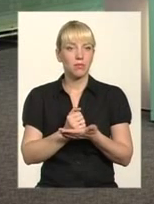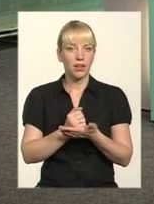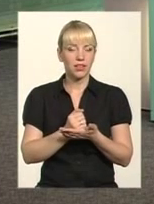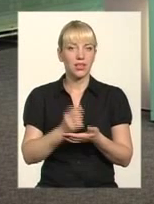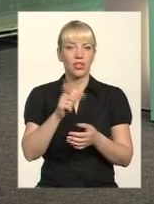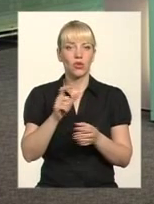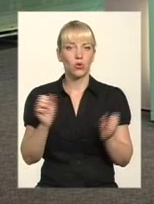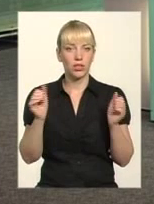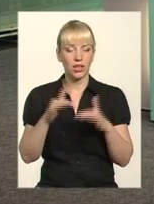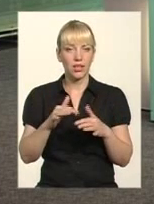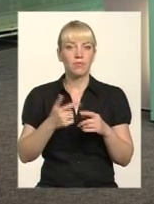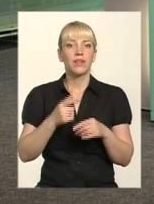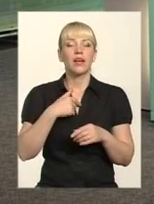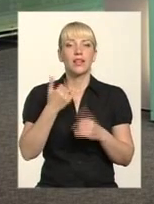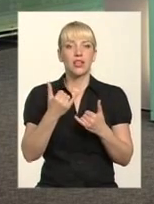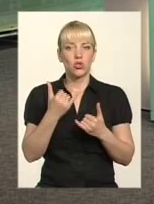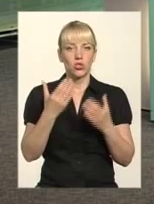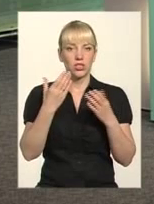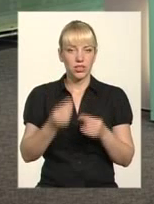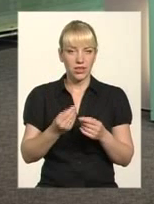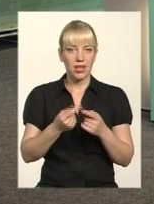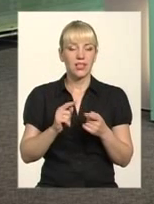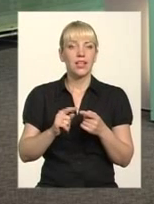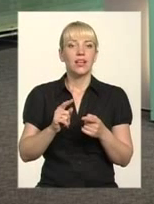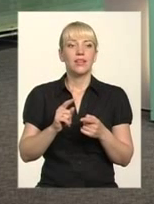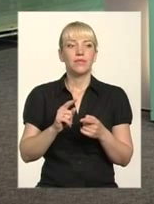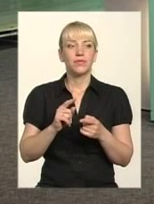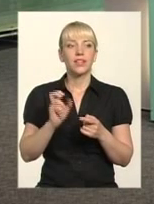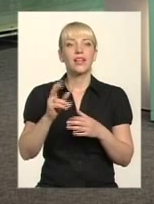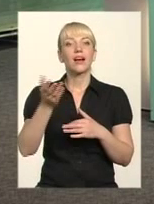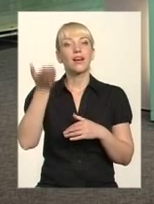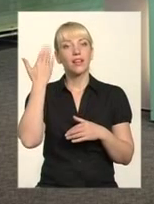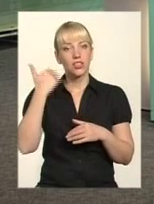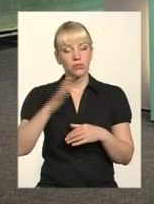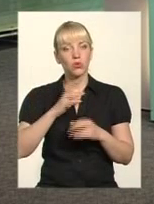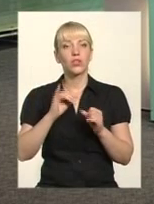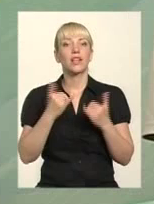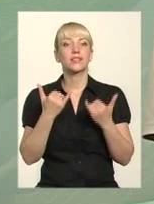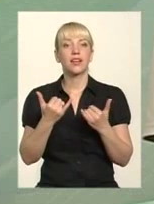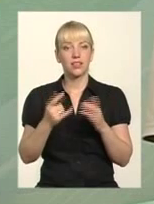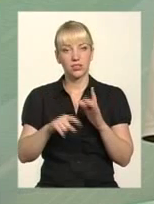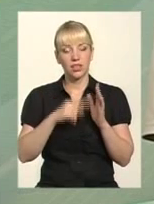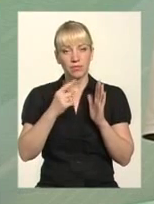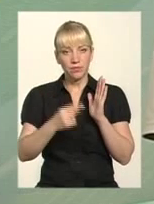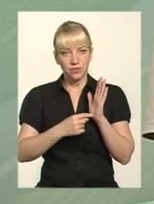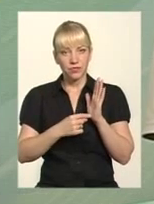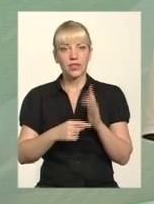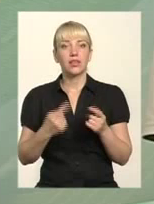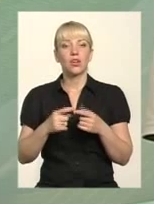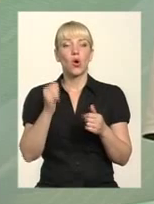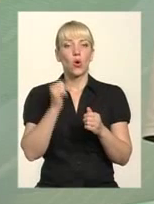збори, на відміну від попереднього, тому що попередні... Як було раніше і як зараз? Так. Раніше кожен